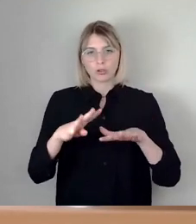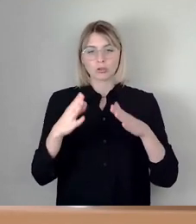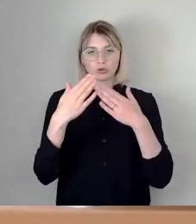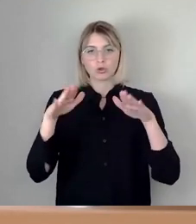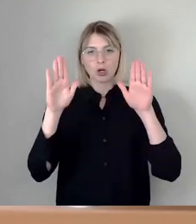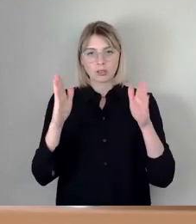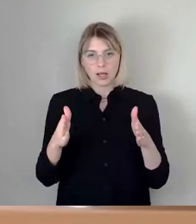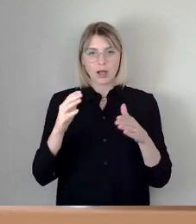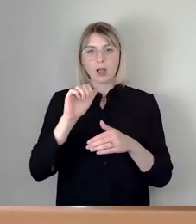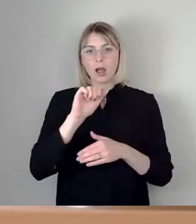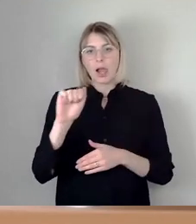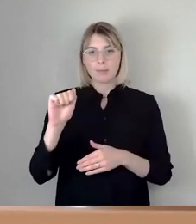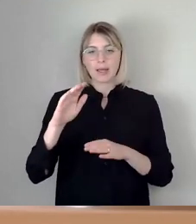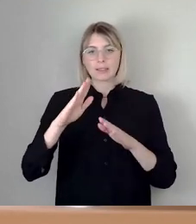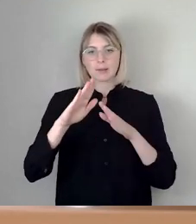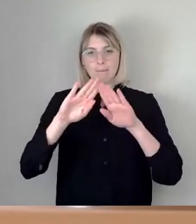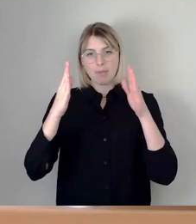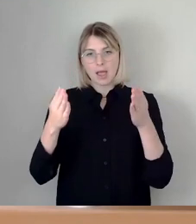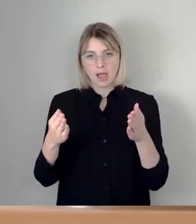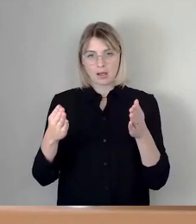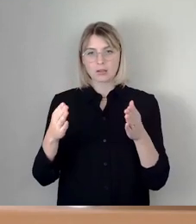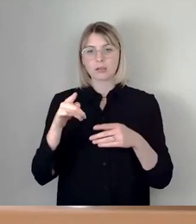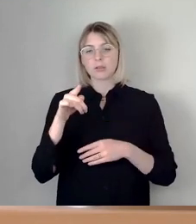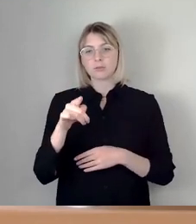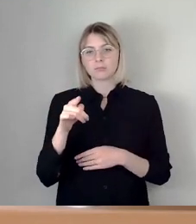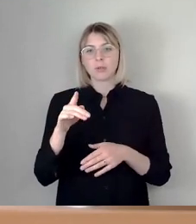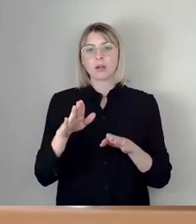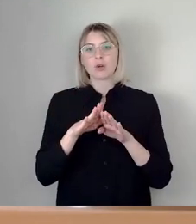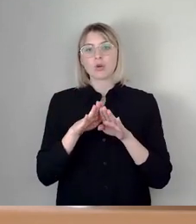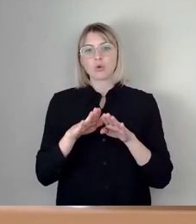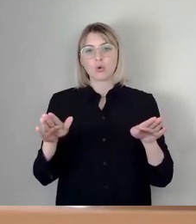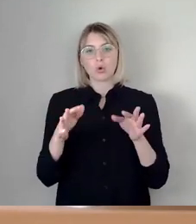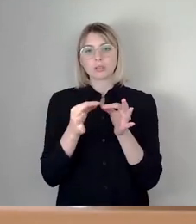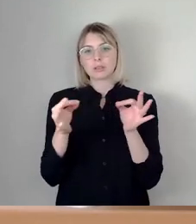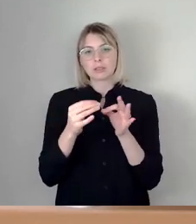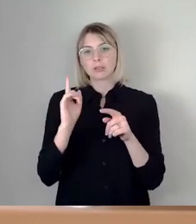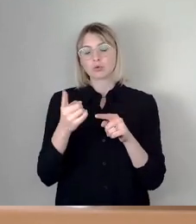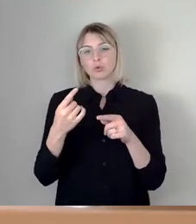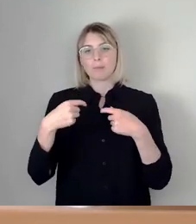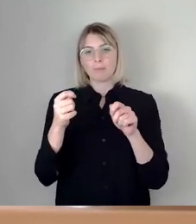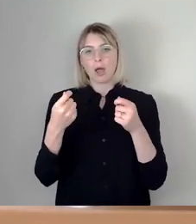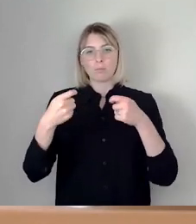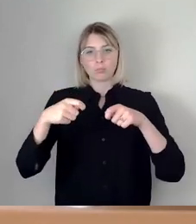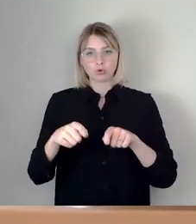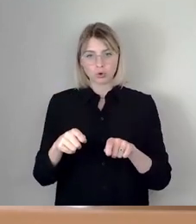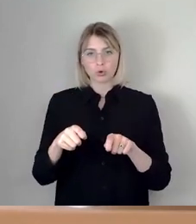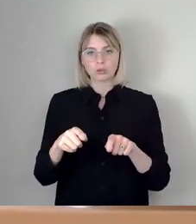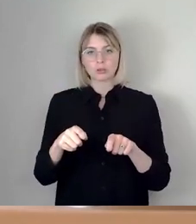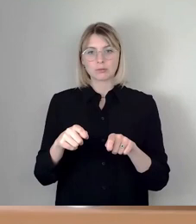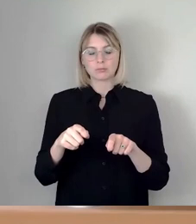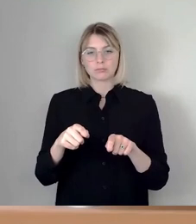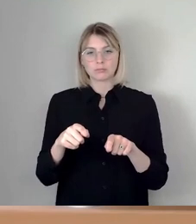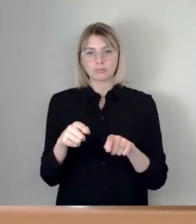Grundsatz und Baubeschluss. Hier sind drei Rednerinnen und Redner angemeldet. Wir wurden in die